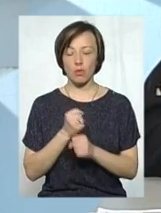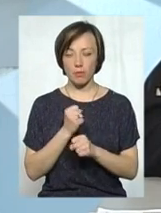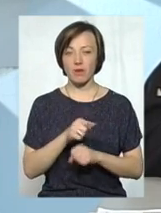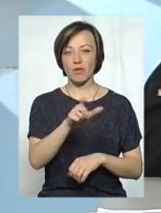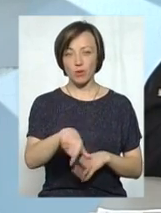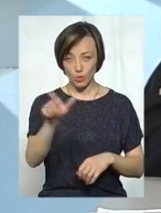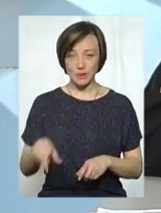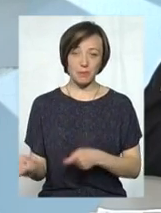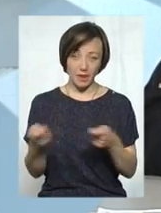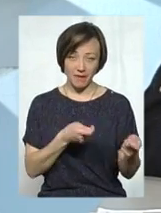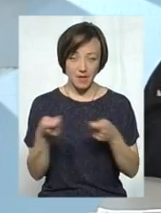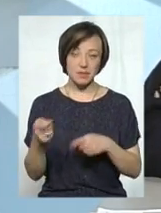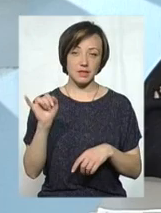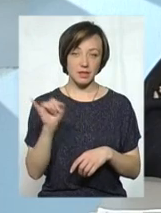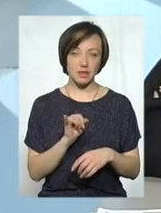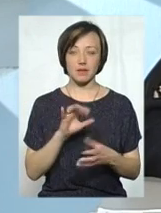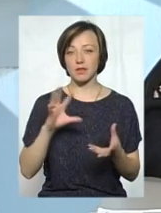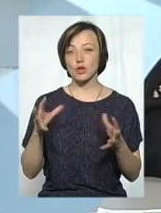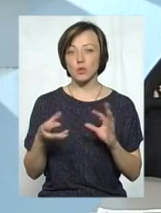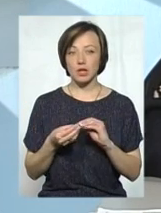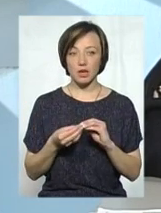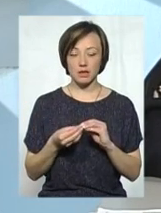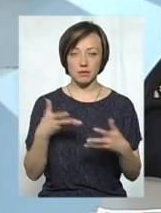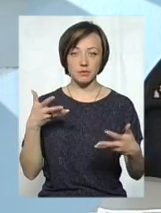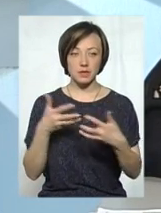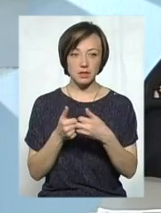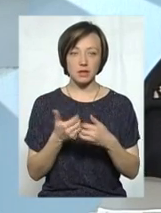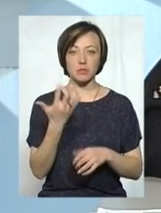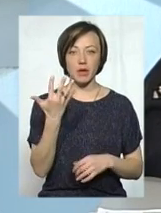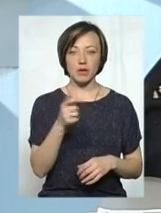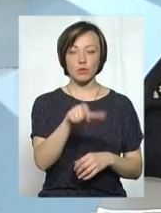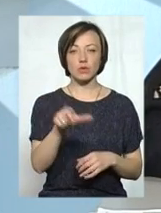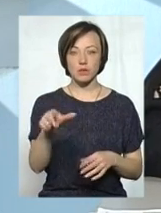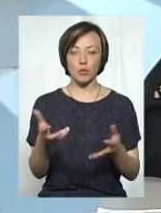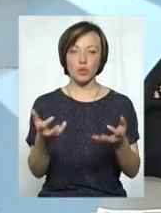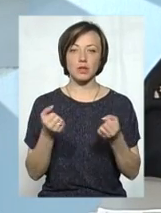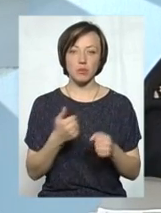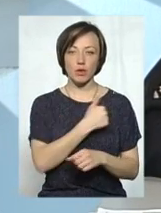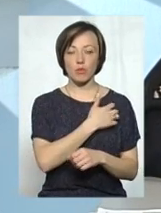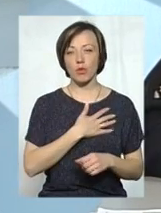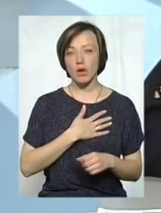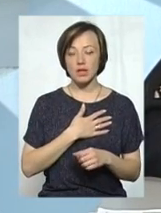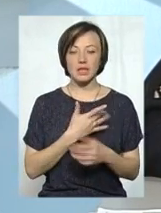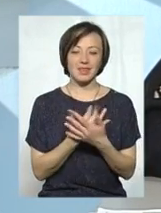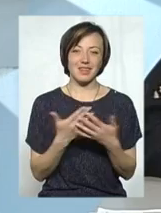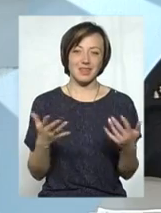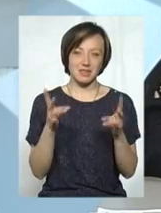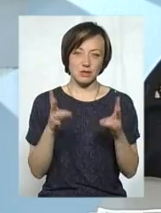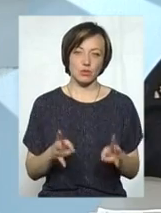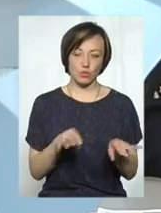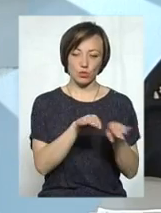перевезення. І під час зіткнення 5 усіх потримали тілесні ушкодження різного